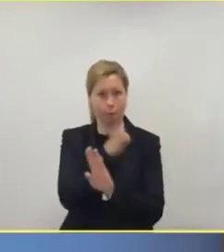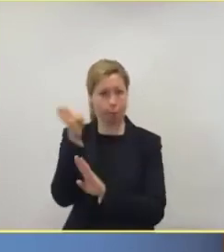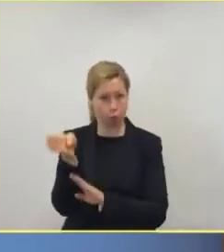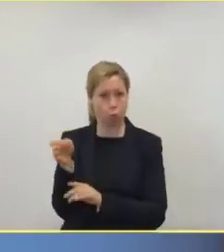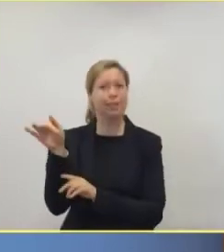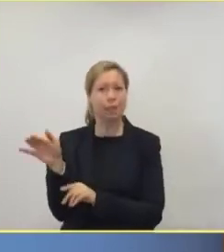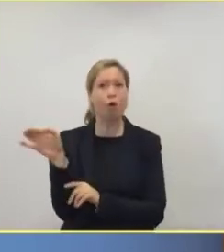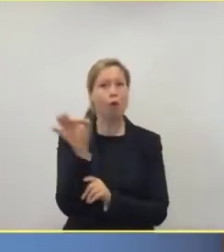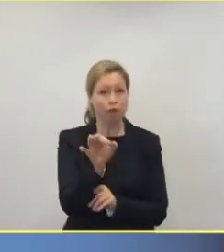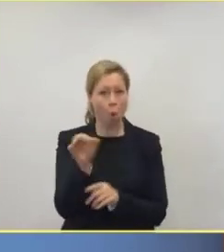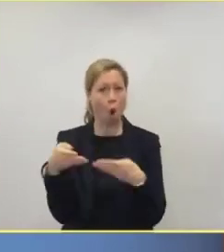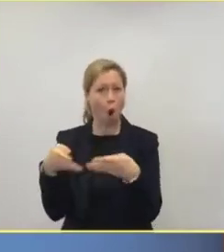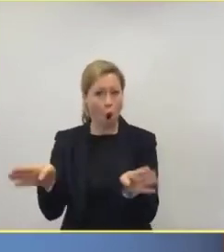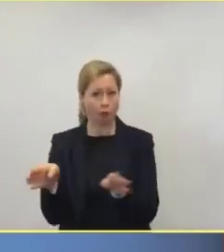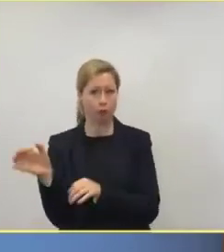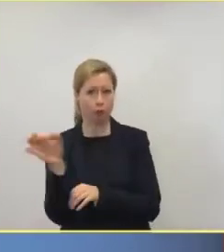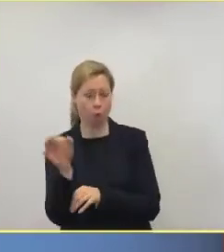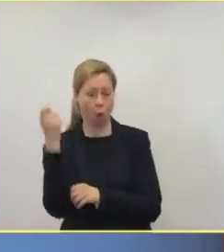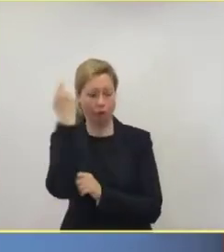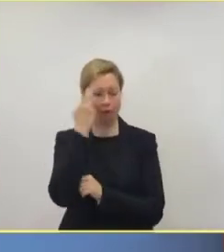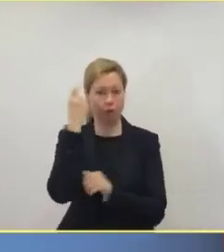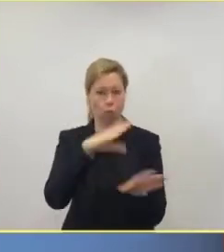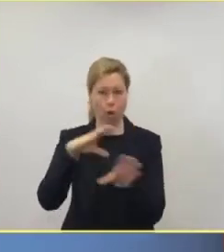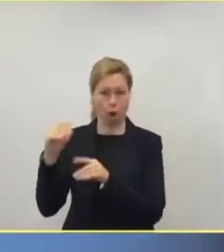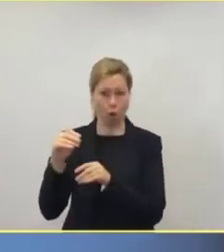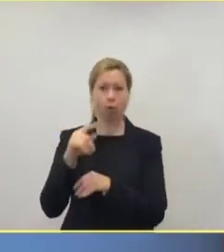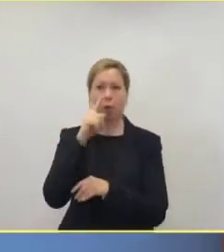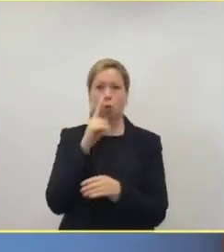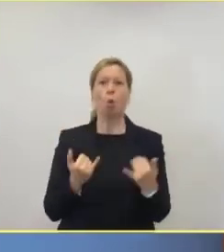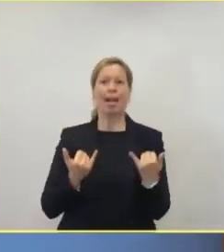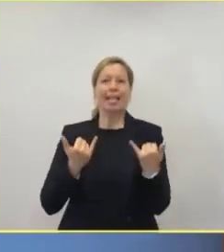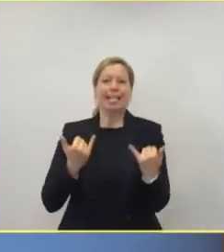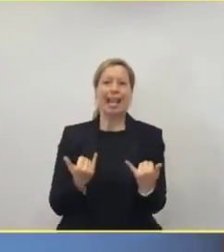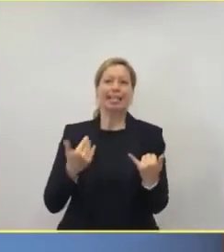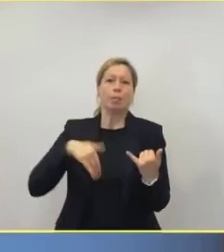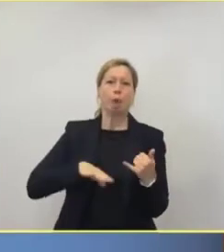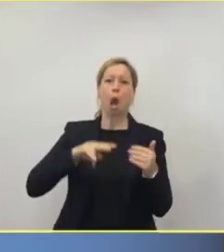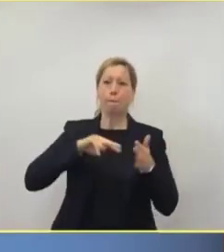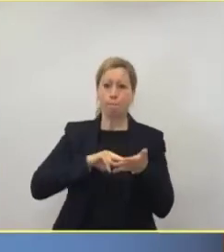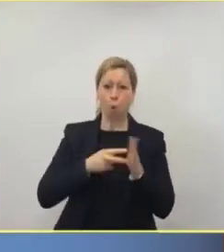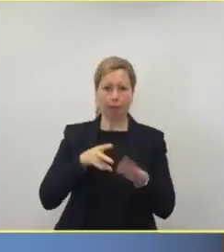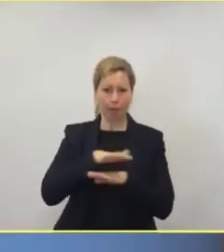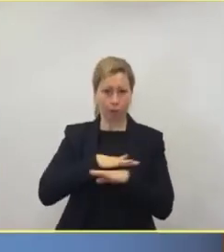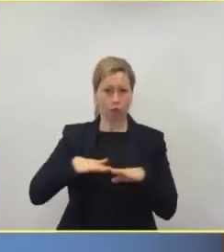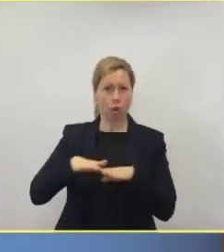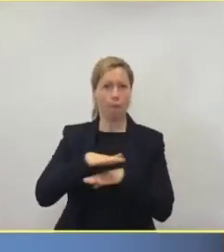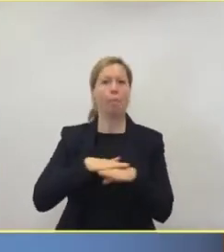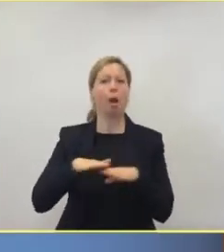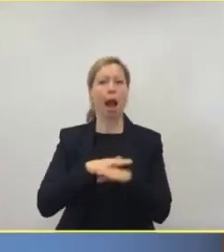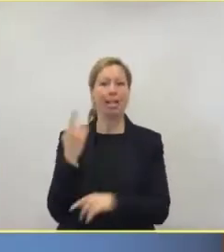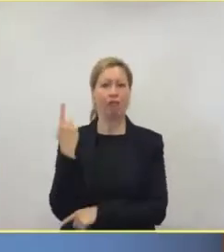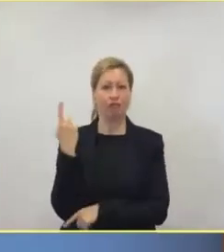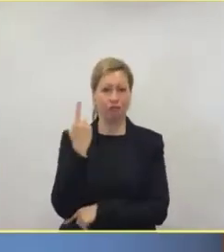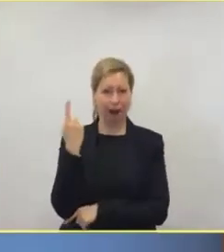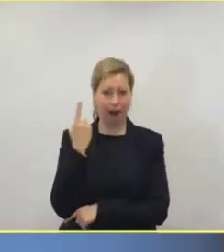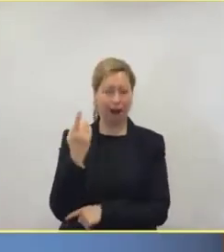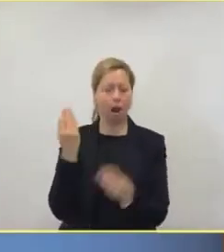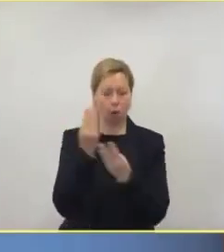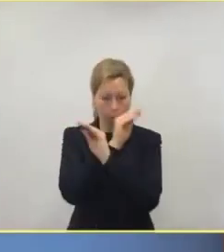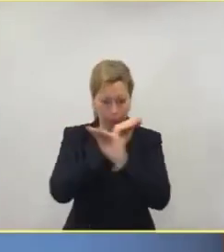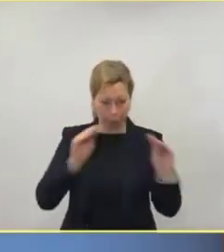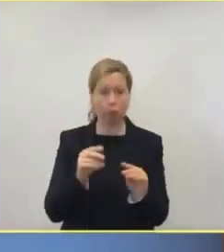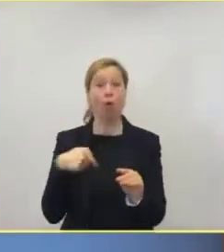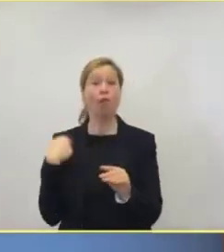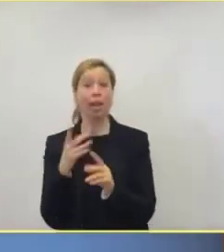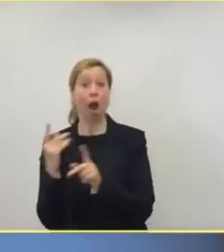Das ist sozusagen nur jetzt die Warnung ausgesprochen. Und sie ist ja von der Politik auch aus meiner Sicht gut umgesetzt. Und ich hoffe, dass sie auch